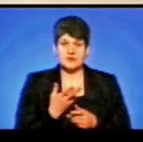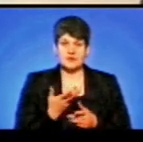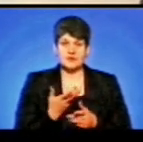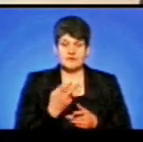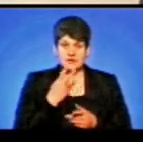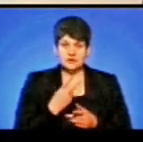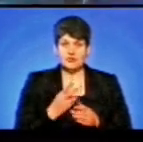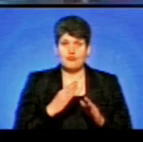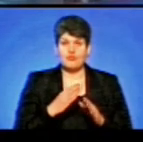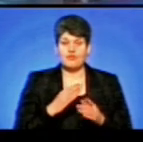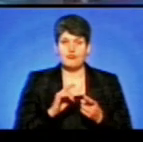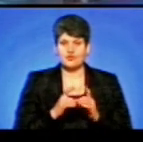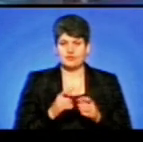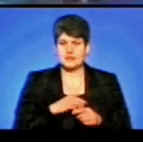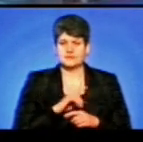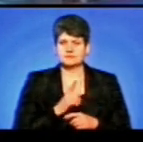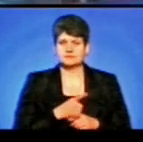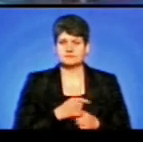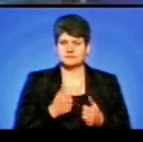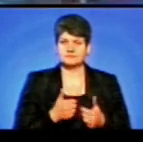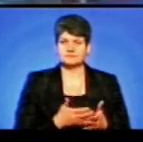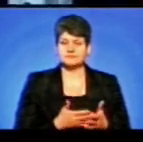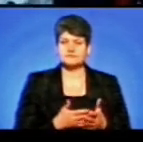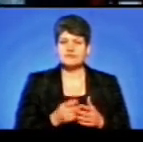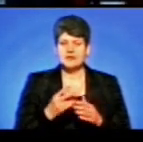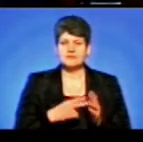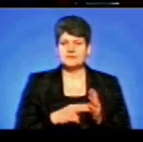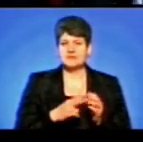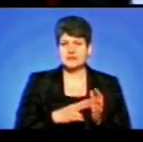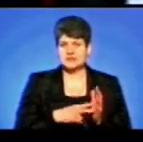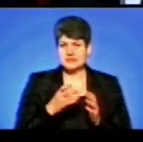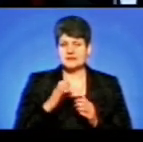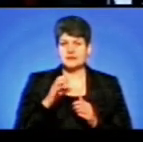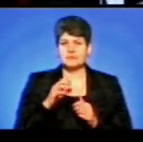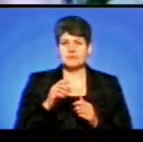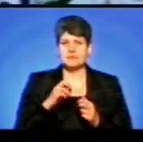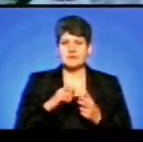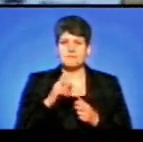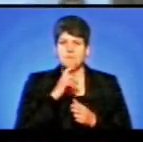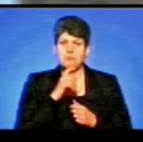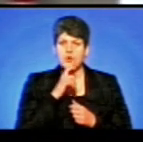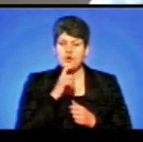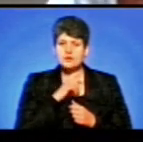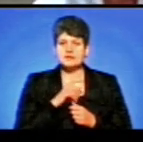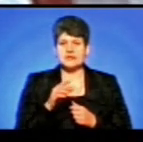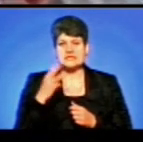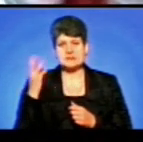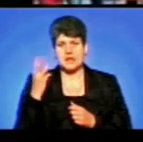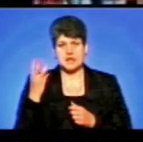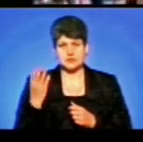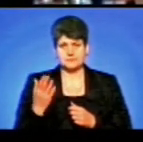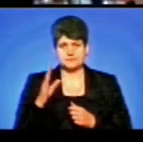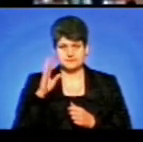він хороший, і він молодий. На рингу 13-річні каратисти Максим Сідов з міста Броди і Дем'ян Доміна з Хмельницького.